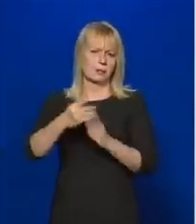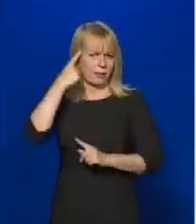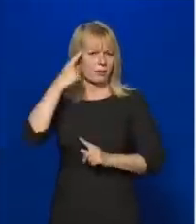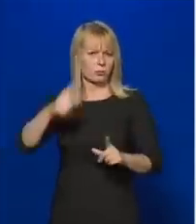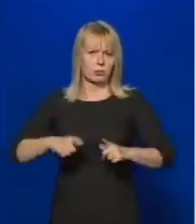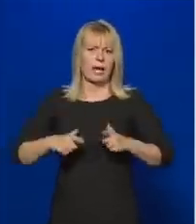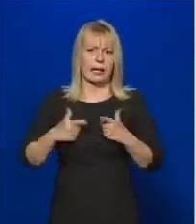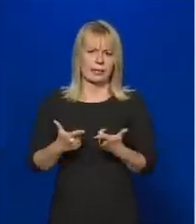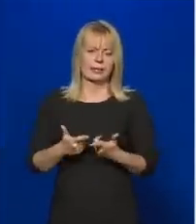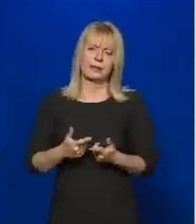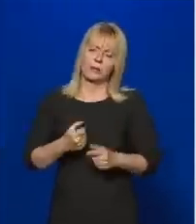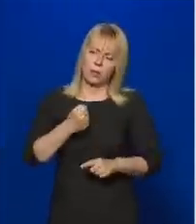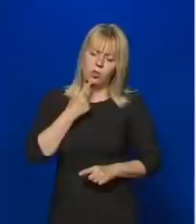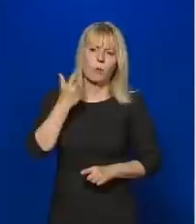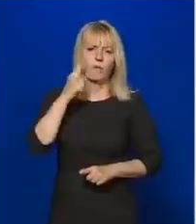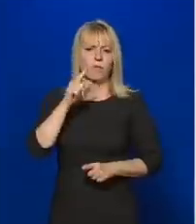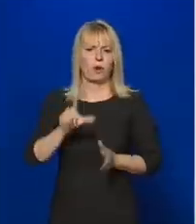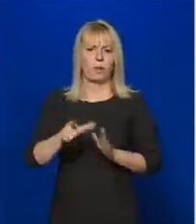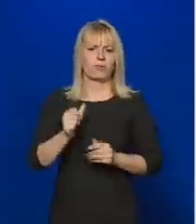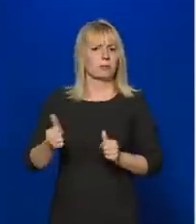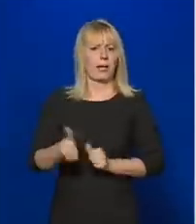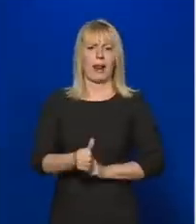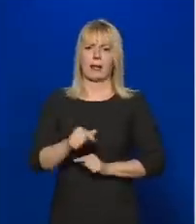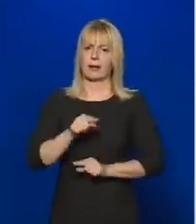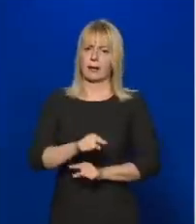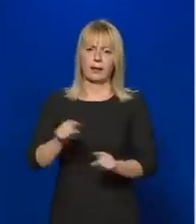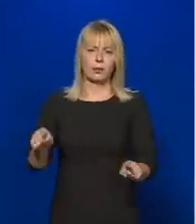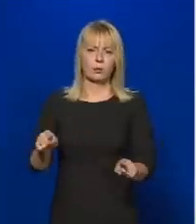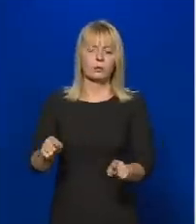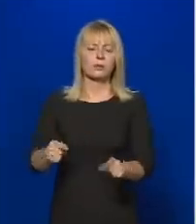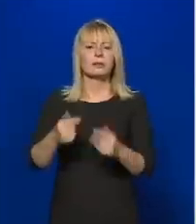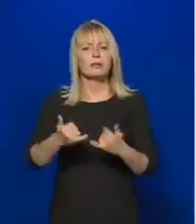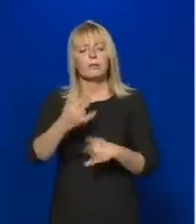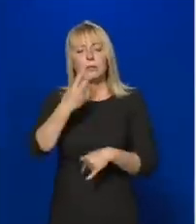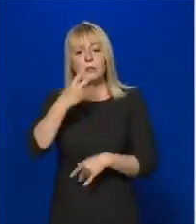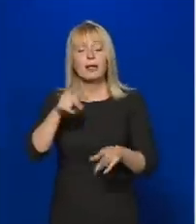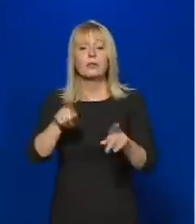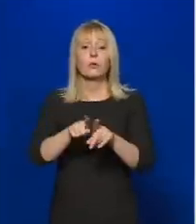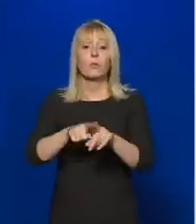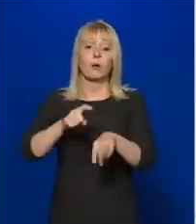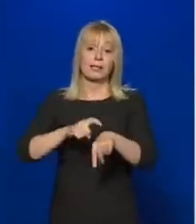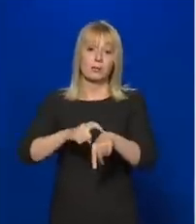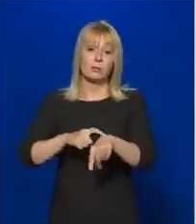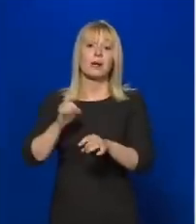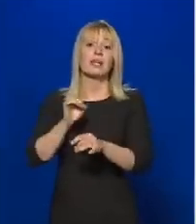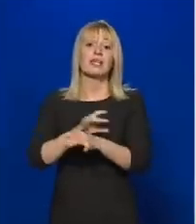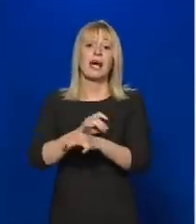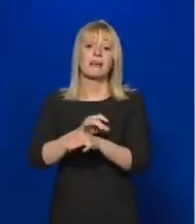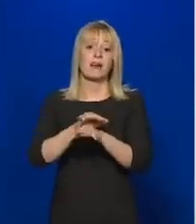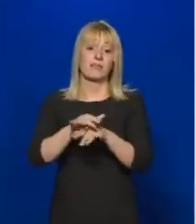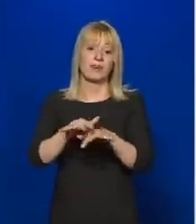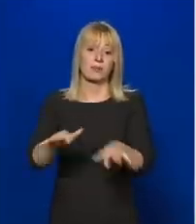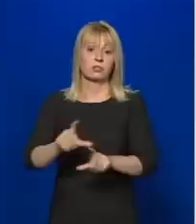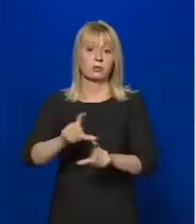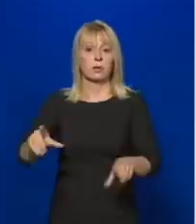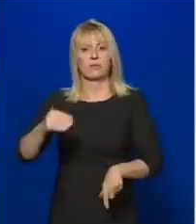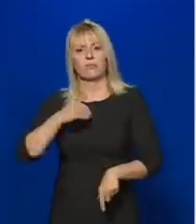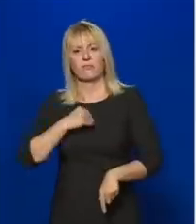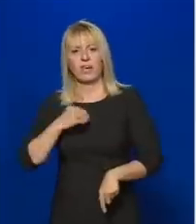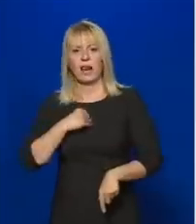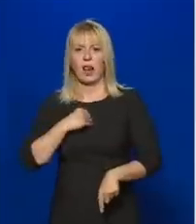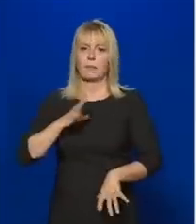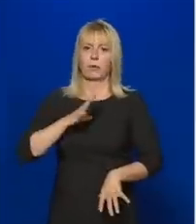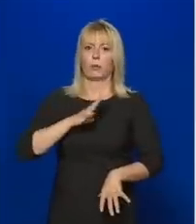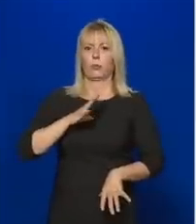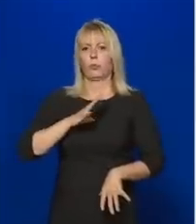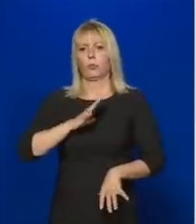jobb lenne másodszor elkerülni, ráadásul azt is látjuk, hogy egy olyan korszakban, ahol a járványfertőzések miatti félelem és veszélyeztetéség